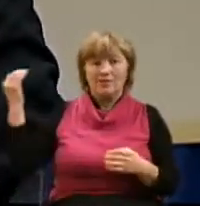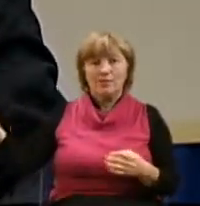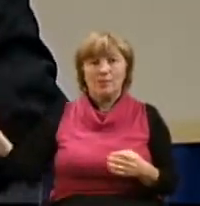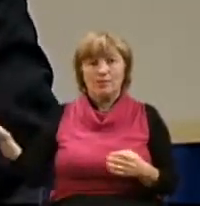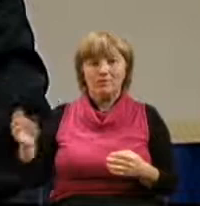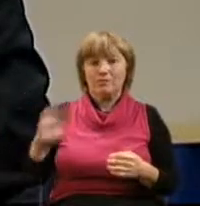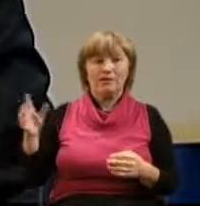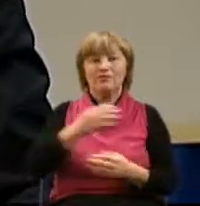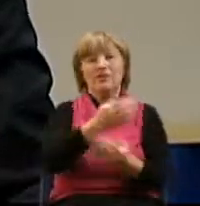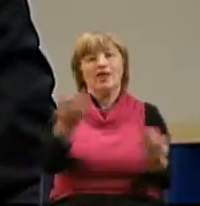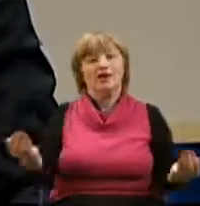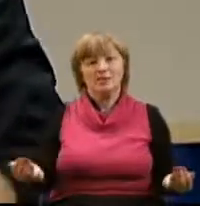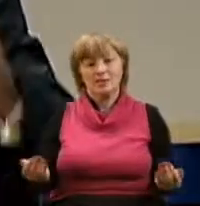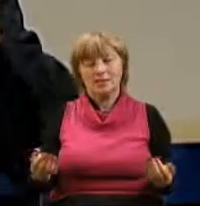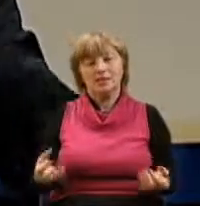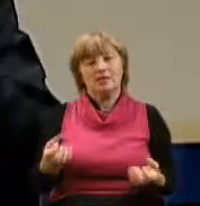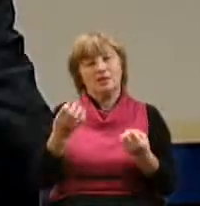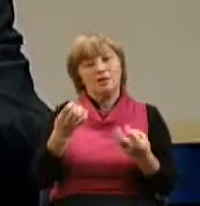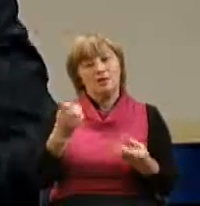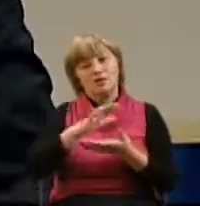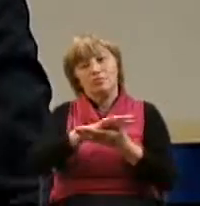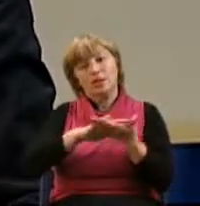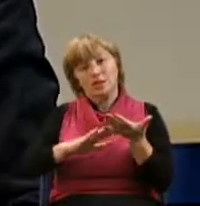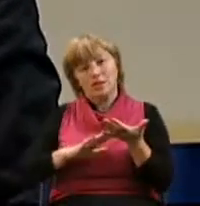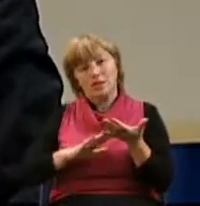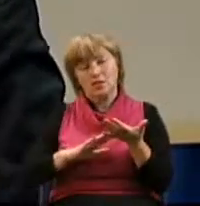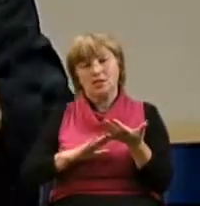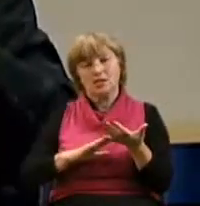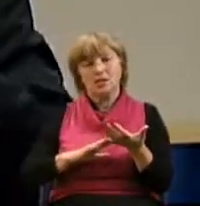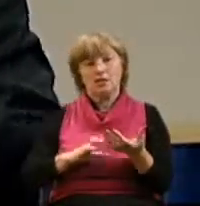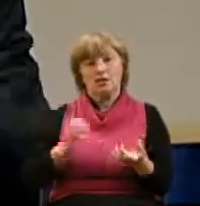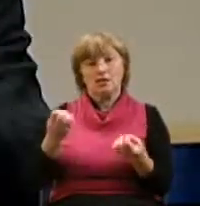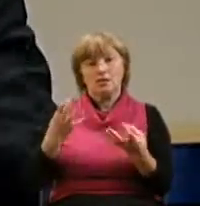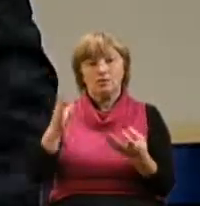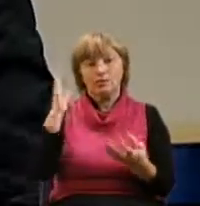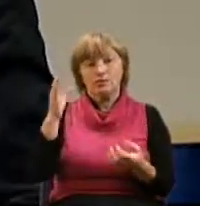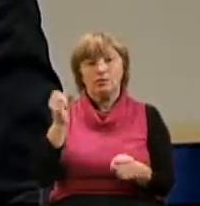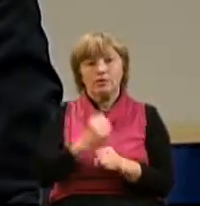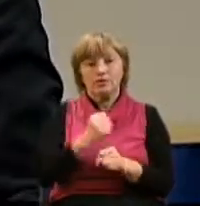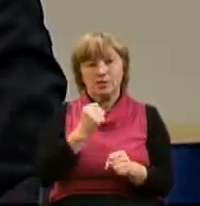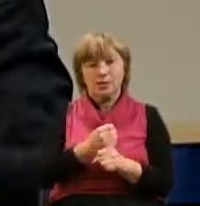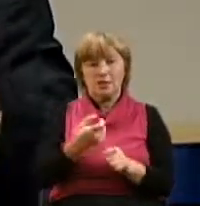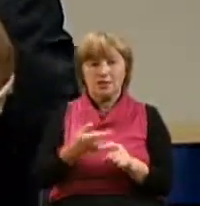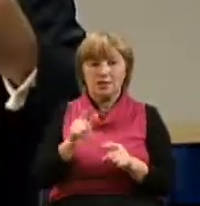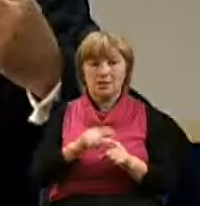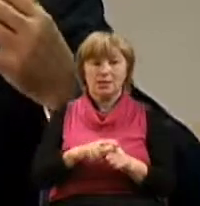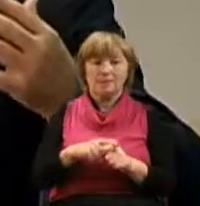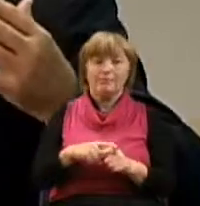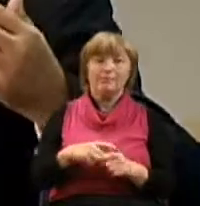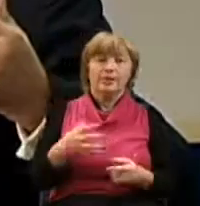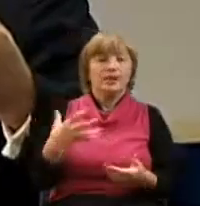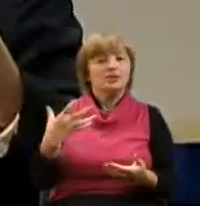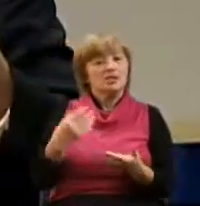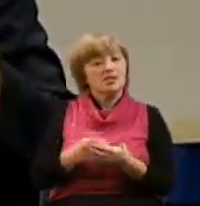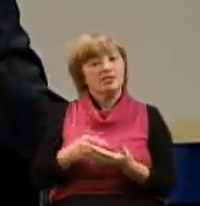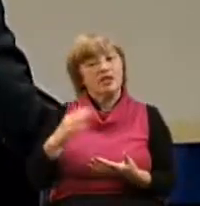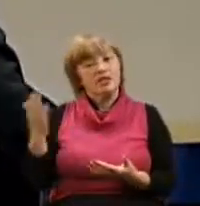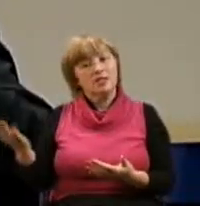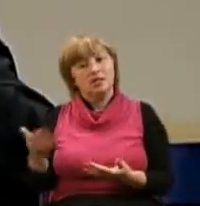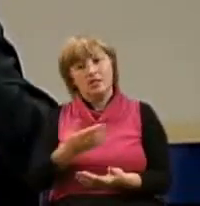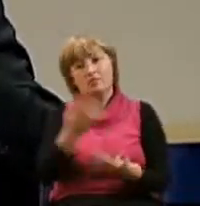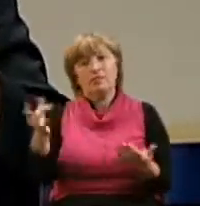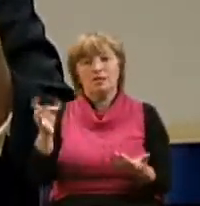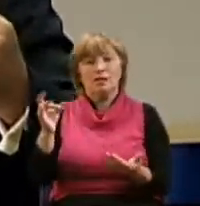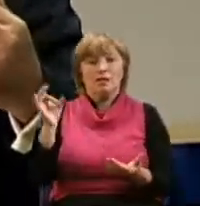ни в вас. Он еще продолжает. Он еще будет делать это. И со своей стороны мы должны